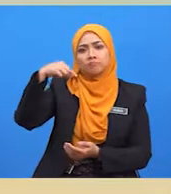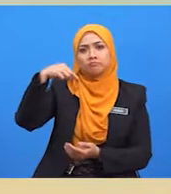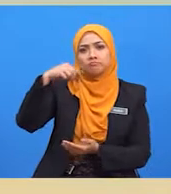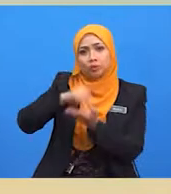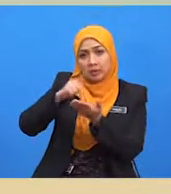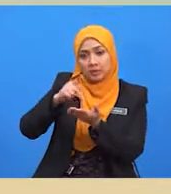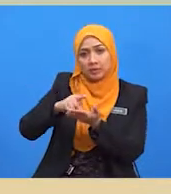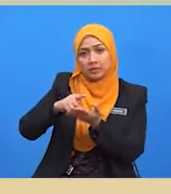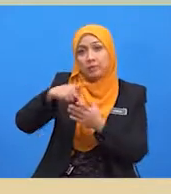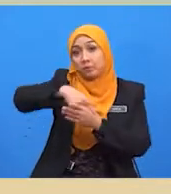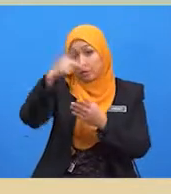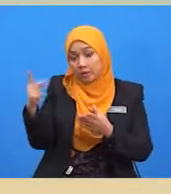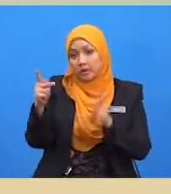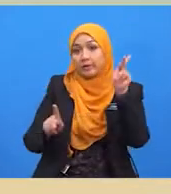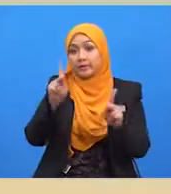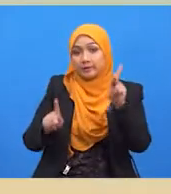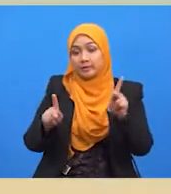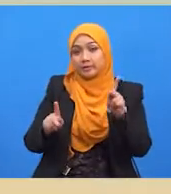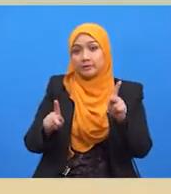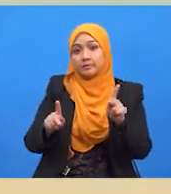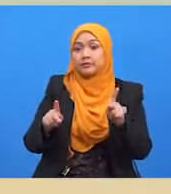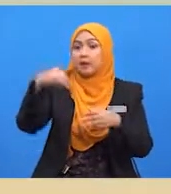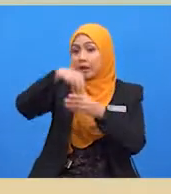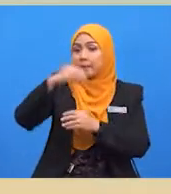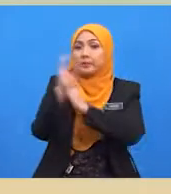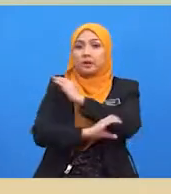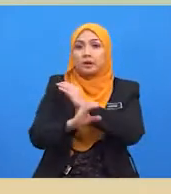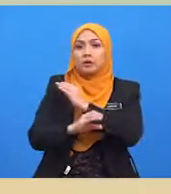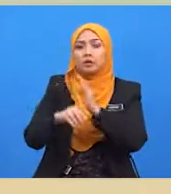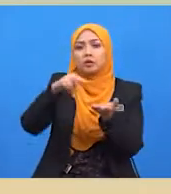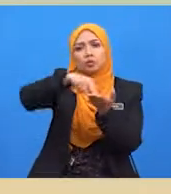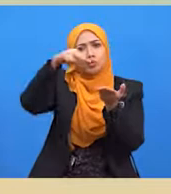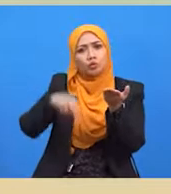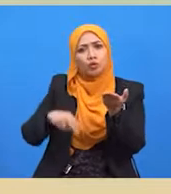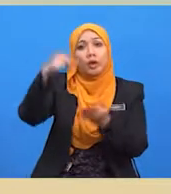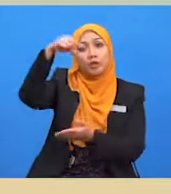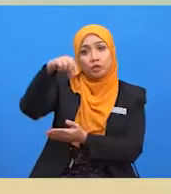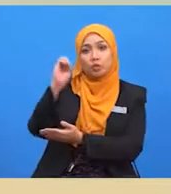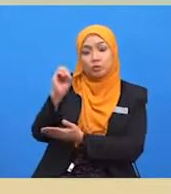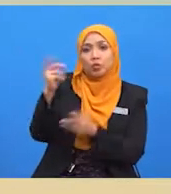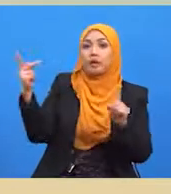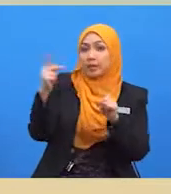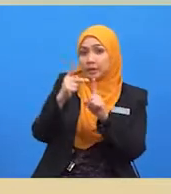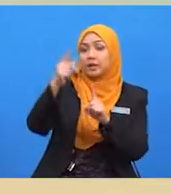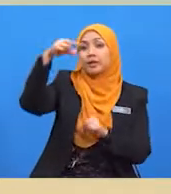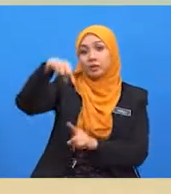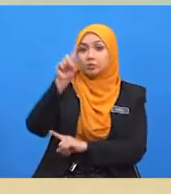Q0 kepada Q1 selepas perdagangan antarabangsa. Pelajar